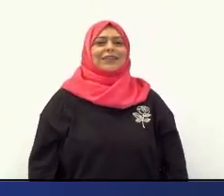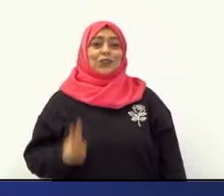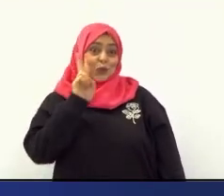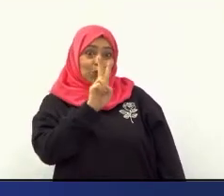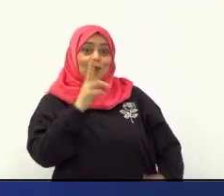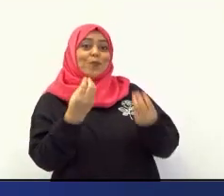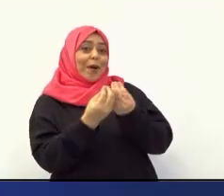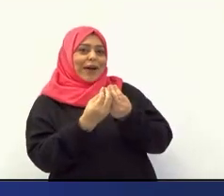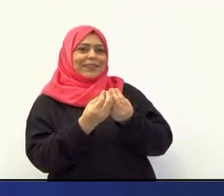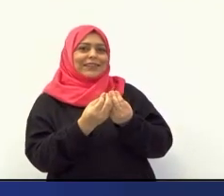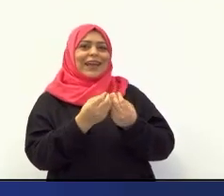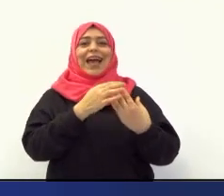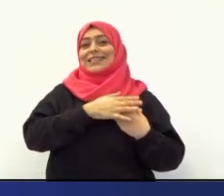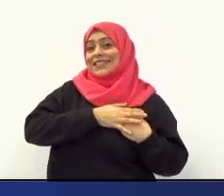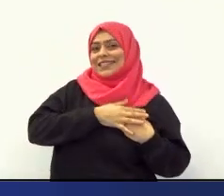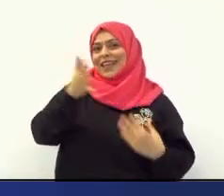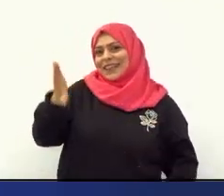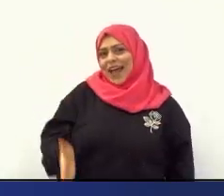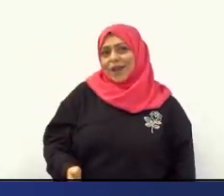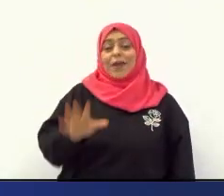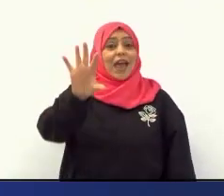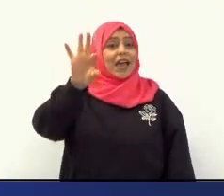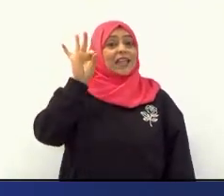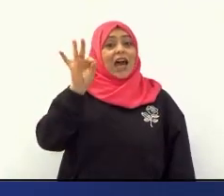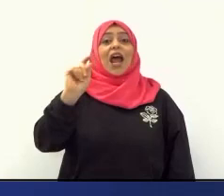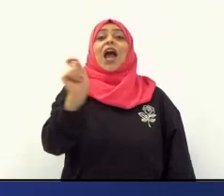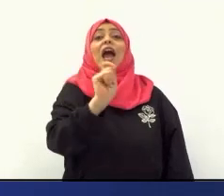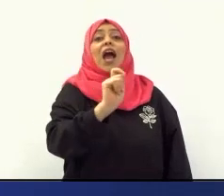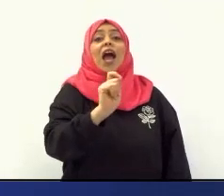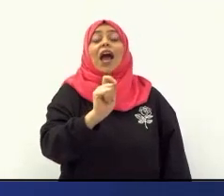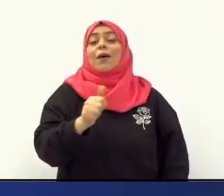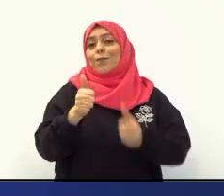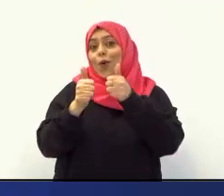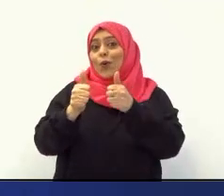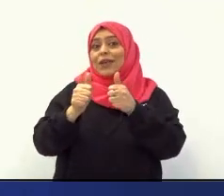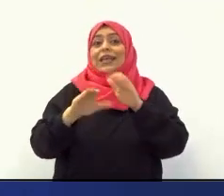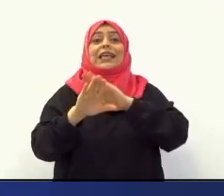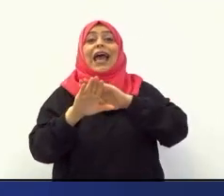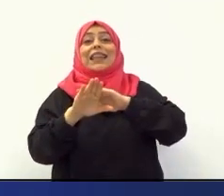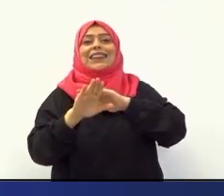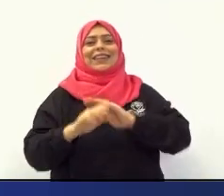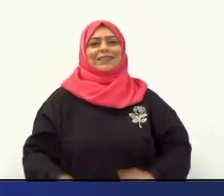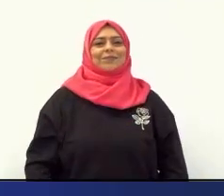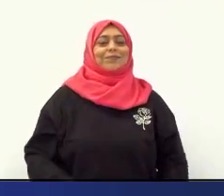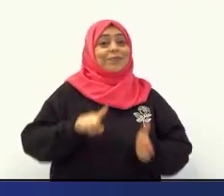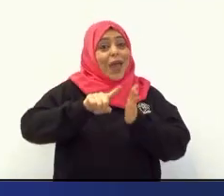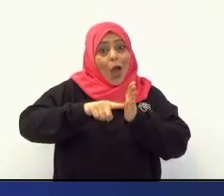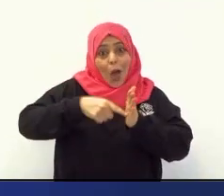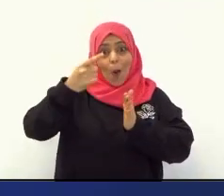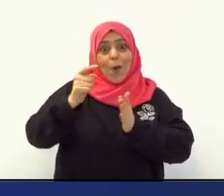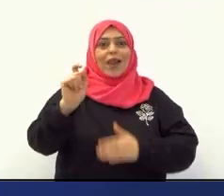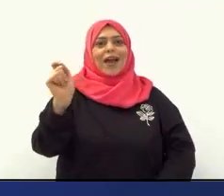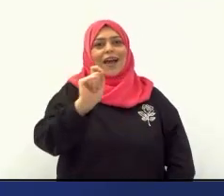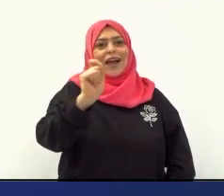عزيزي الطالب اختار القلم المناسب لحجم يدك أولاً ضع القلم